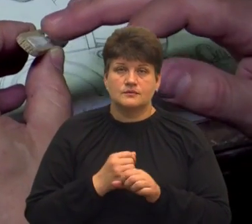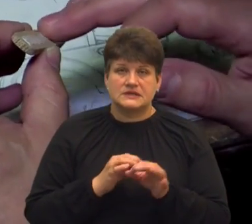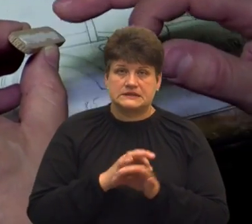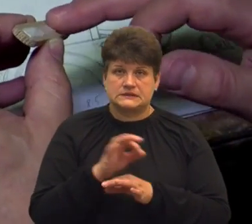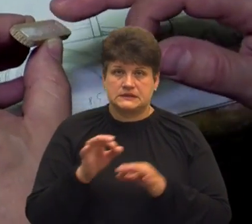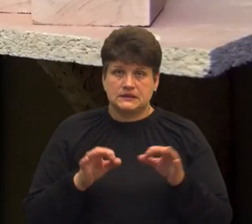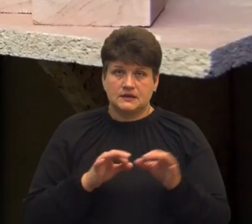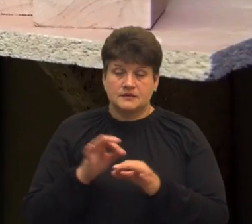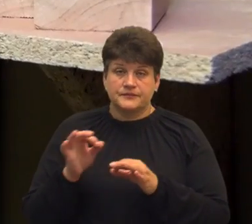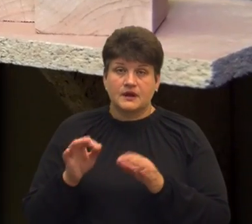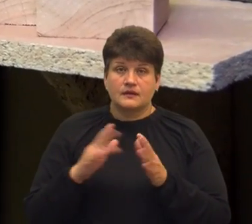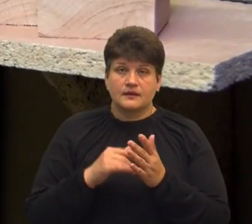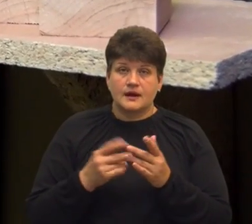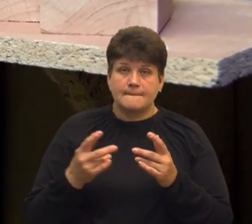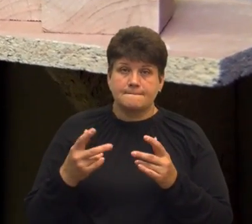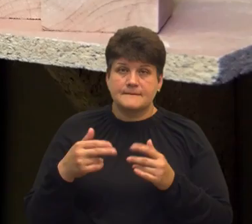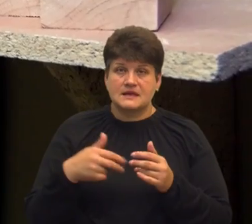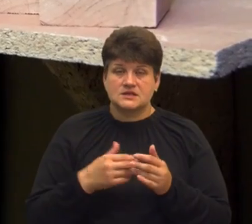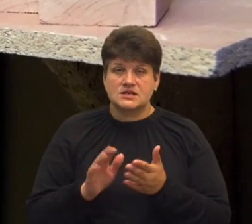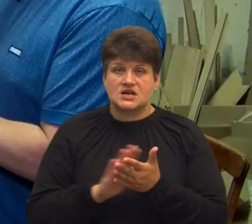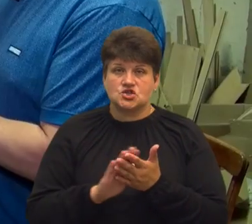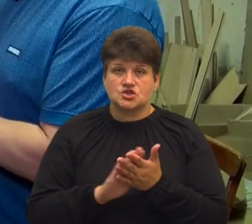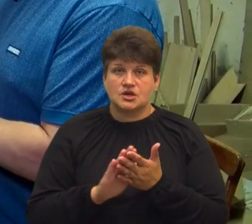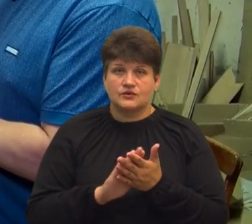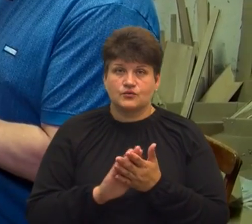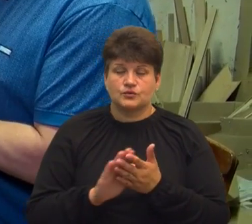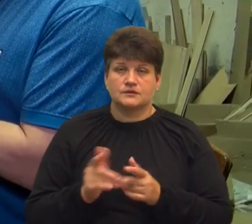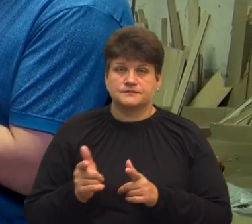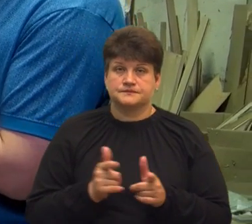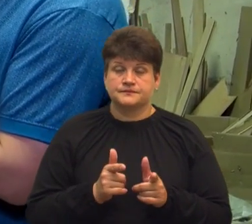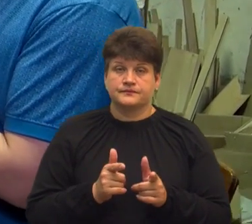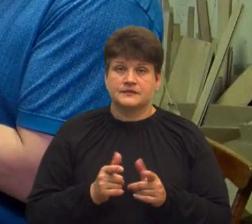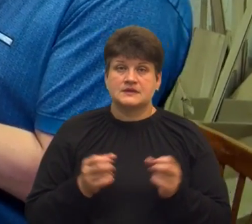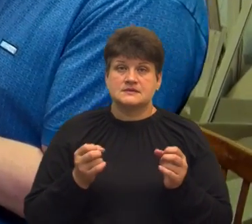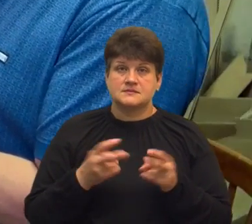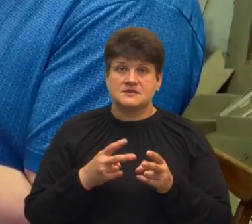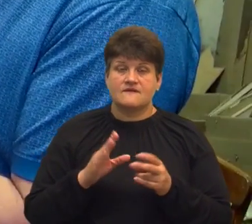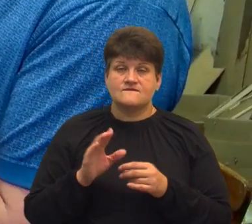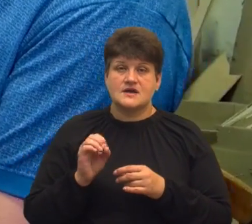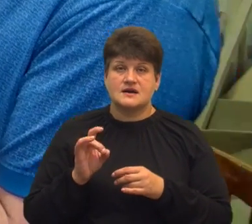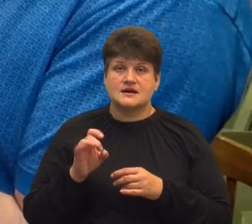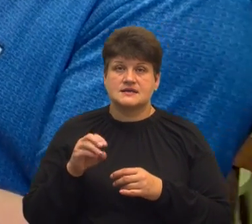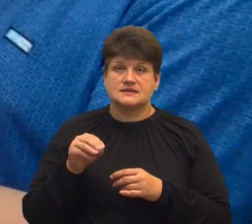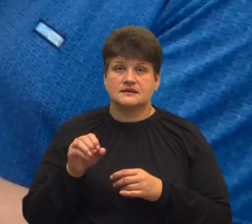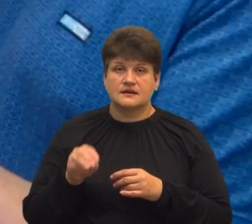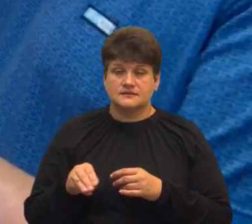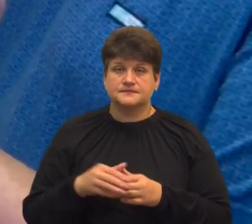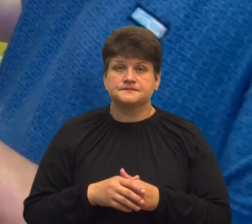виробу. Далі підрізає, шліфує заготовки. На спеціальному верстаті лазерному я